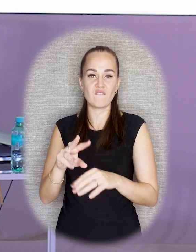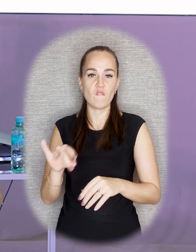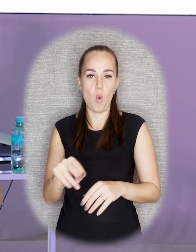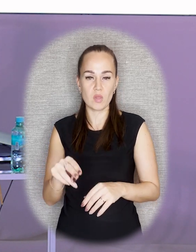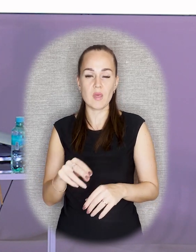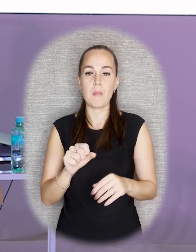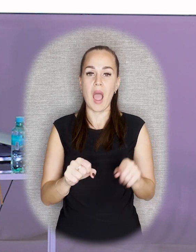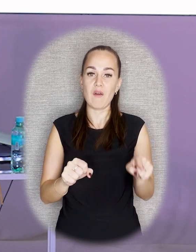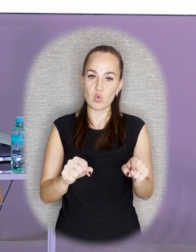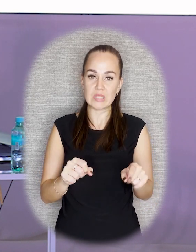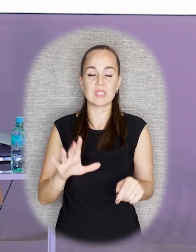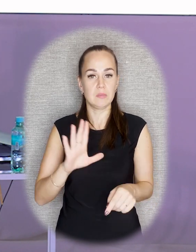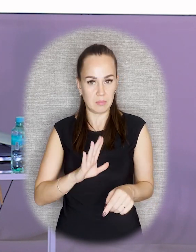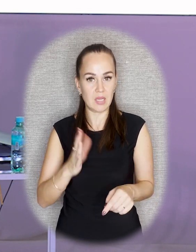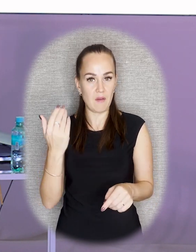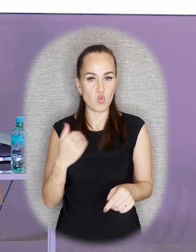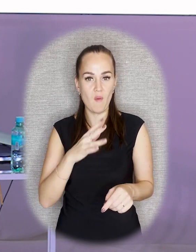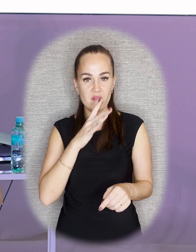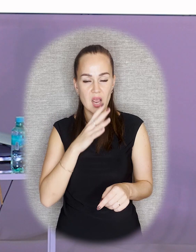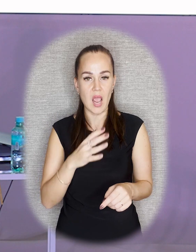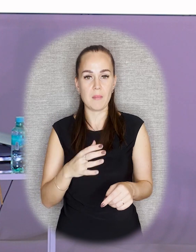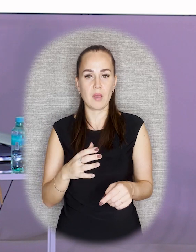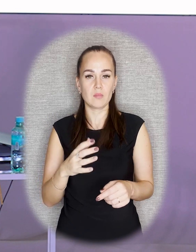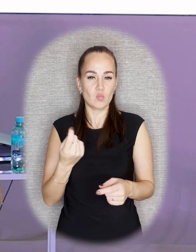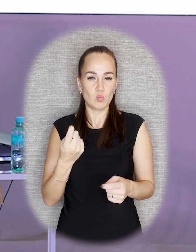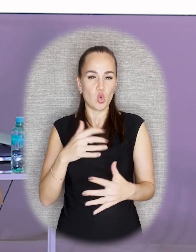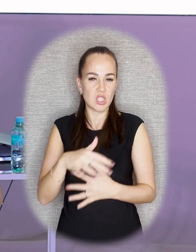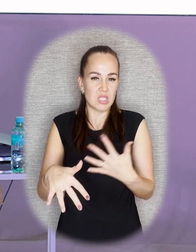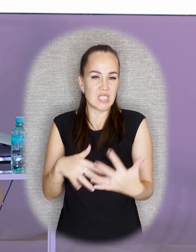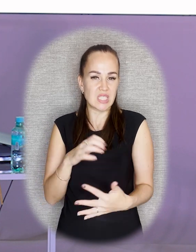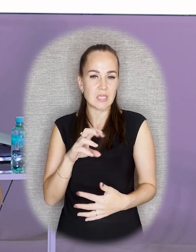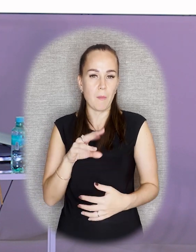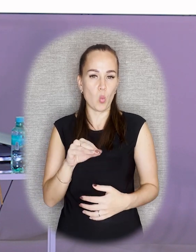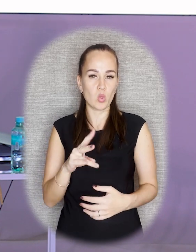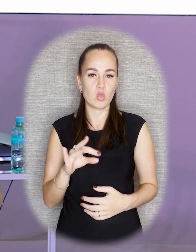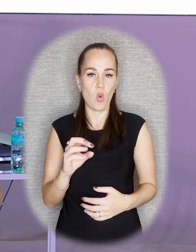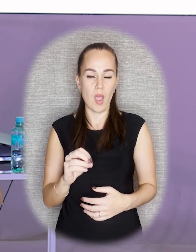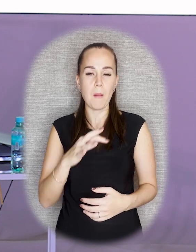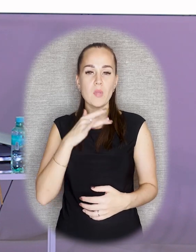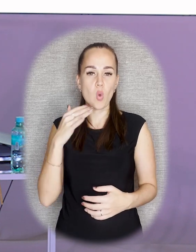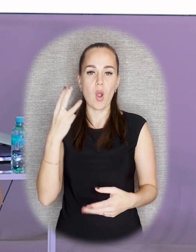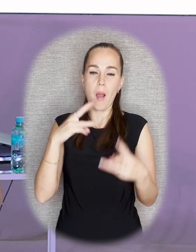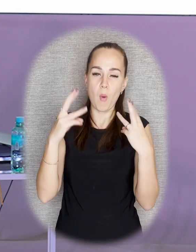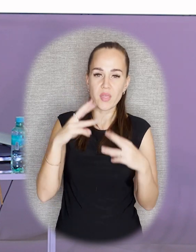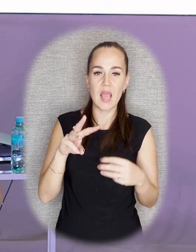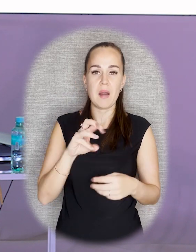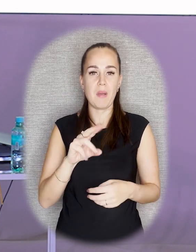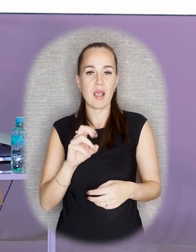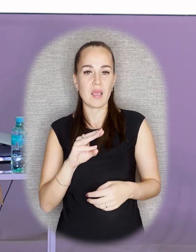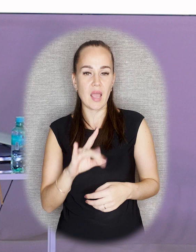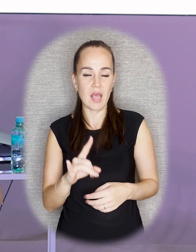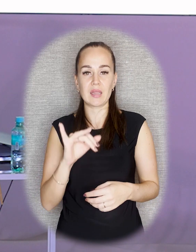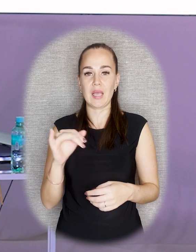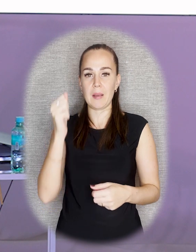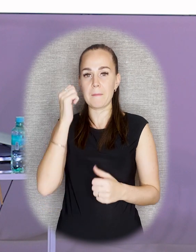А как здесь происходило? Потому что тоже время условно-смутное. А все-таки очень много макетов, моделей, соответственно, сами